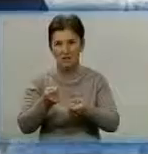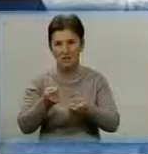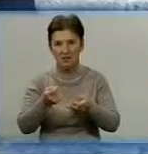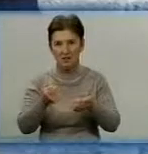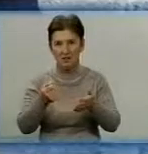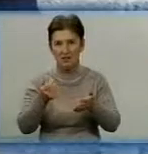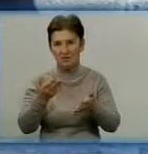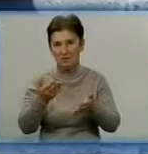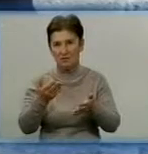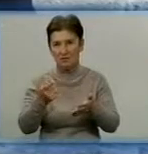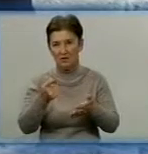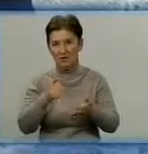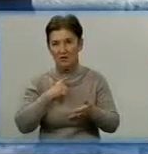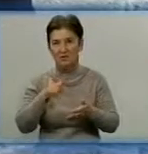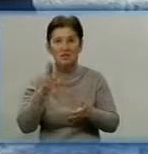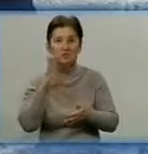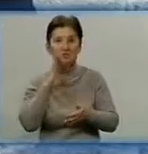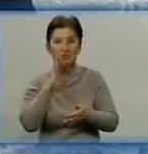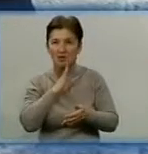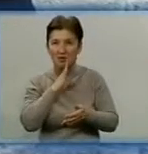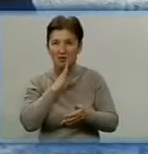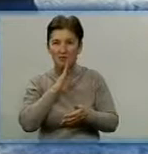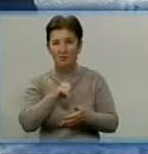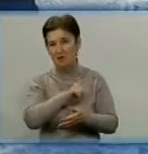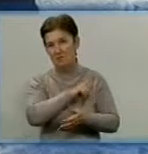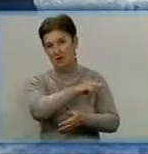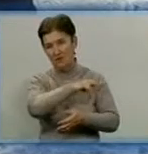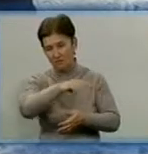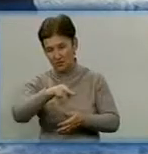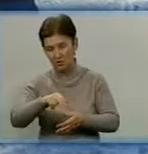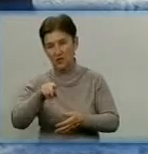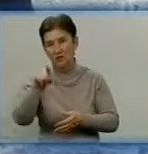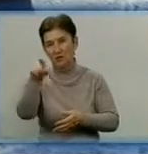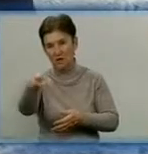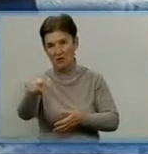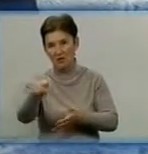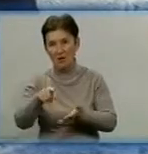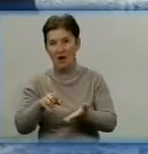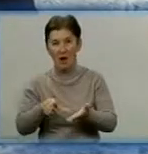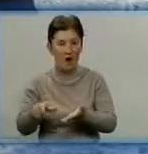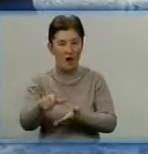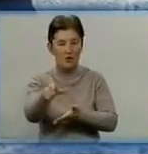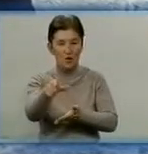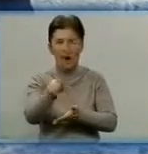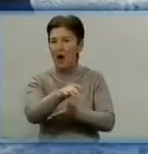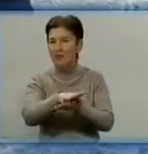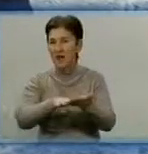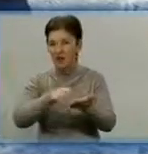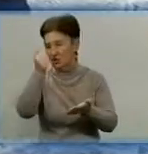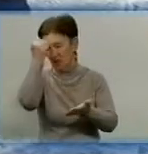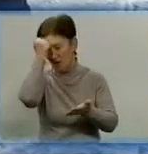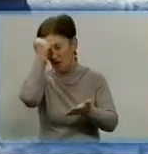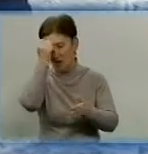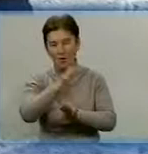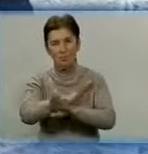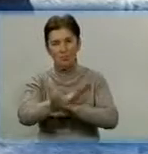Попрощався з мамою і пішов до дороги. А там вже нічого не пам'ятаю. Пам'ятаю тільки, що